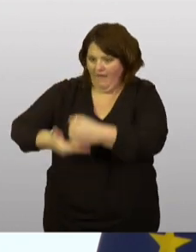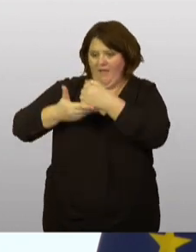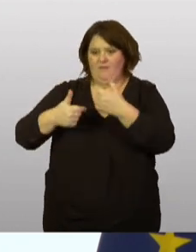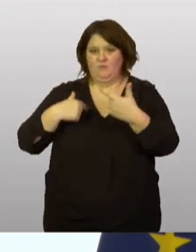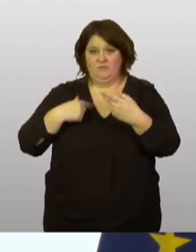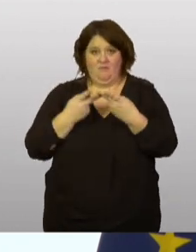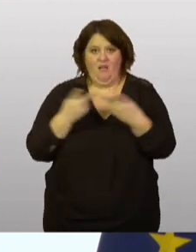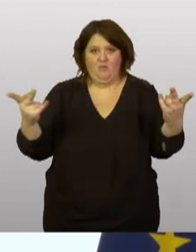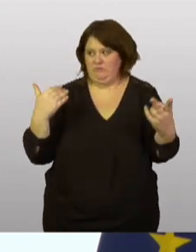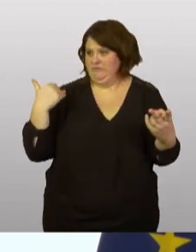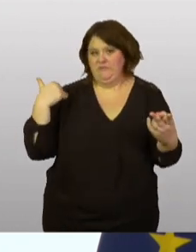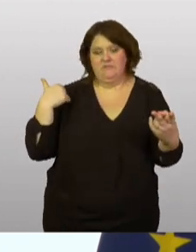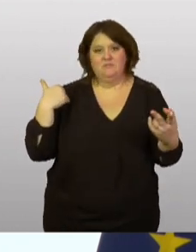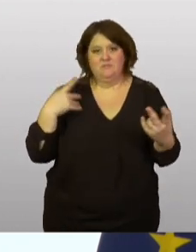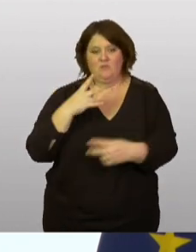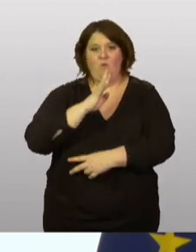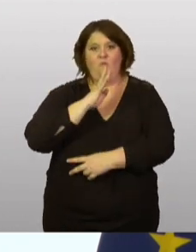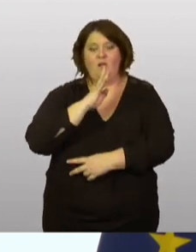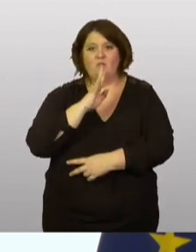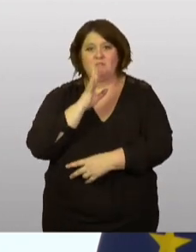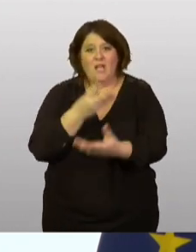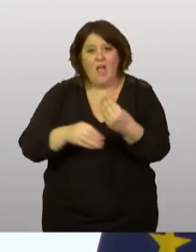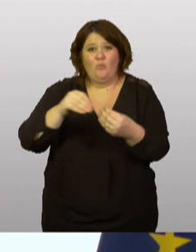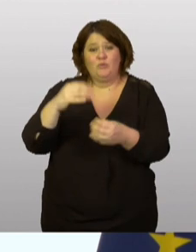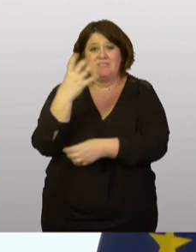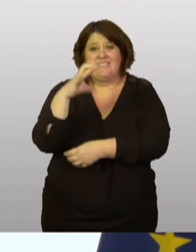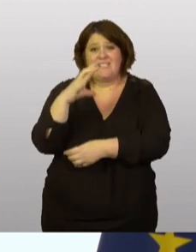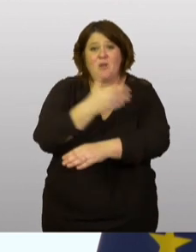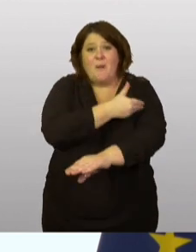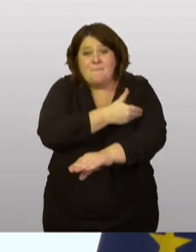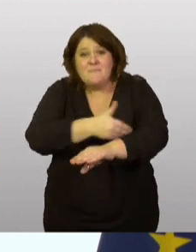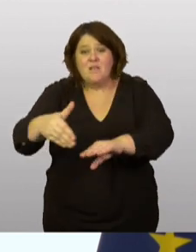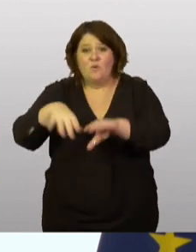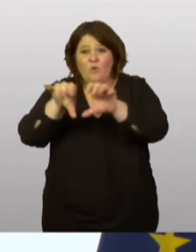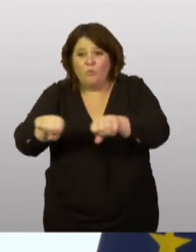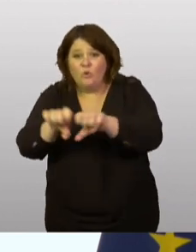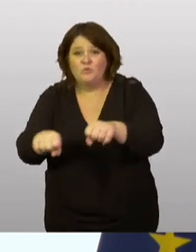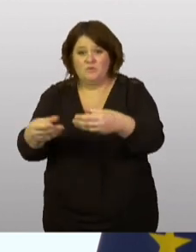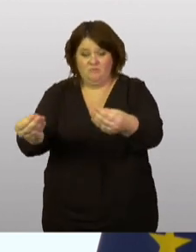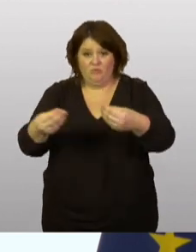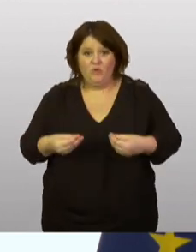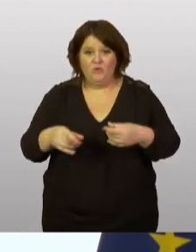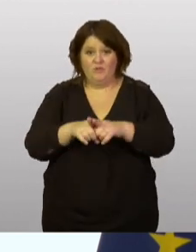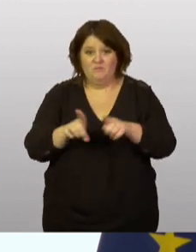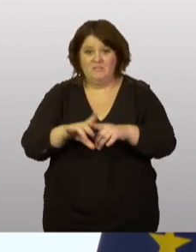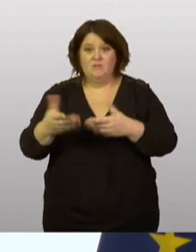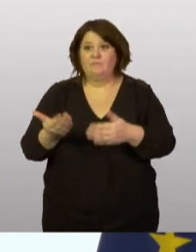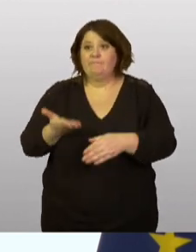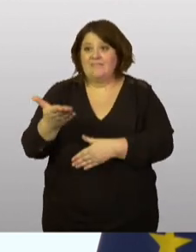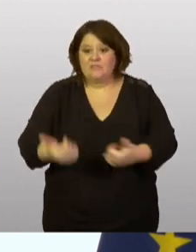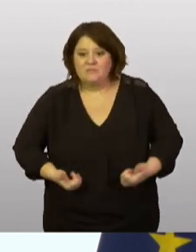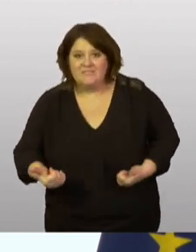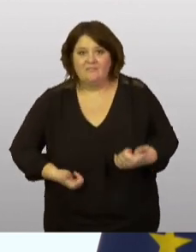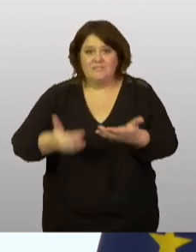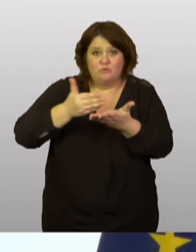annoncées lors de la conférence et plus de 500 millions de produits, de prestations de services, de